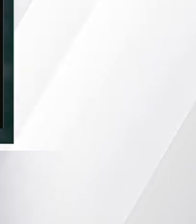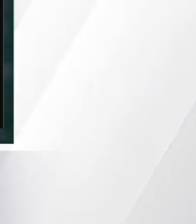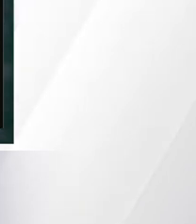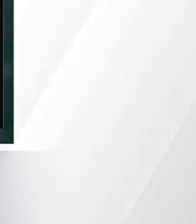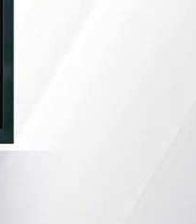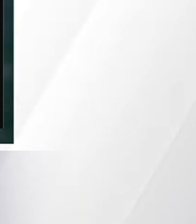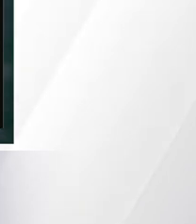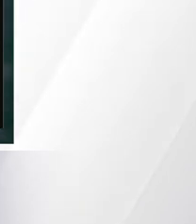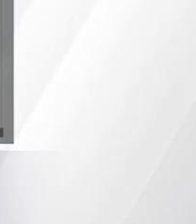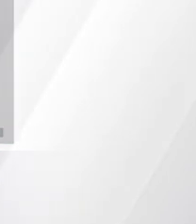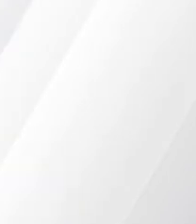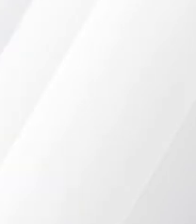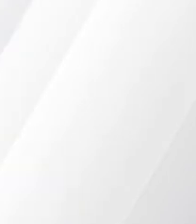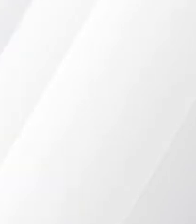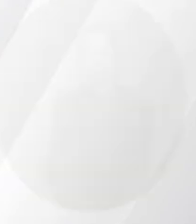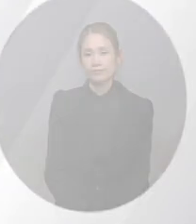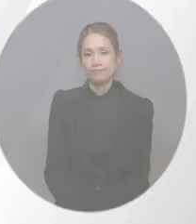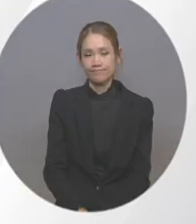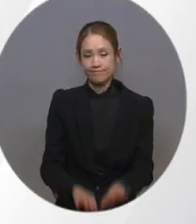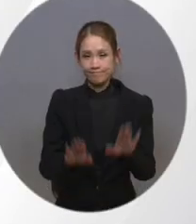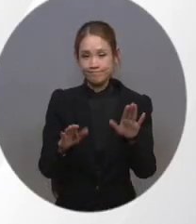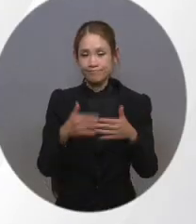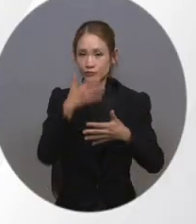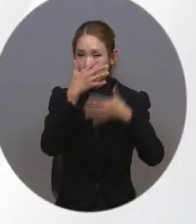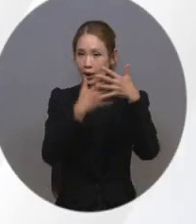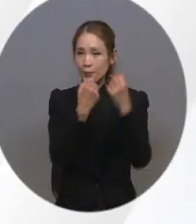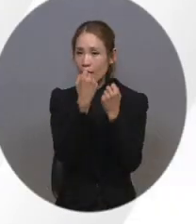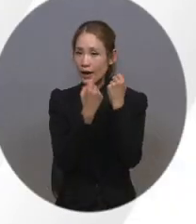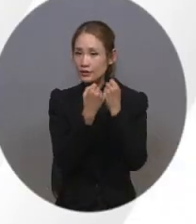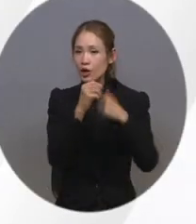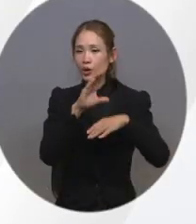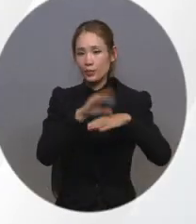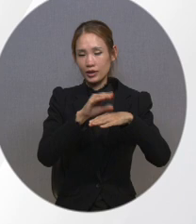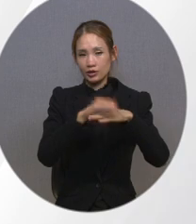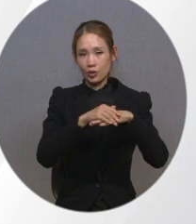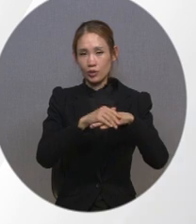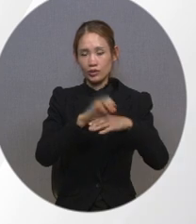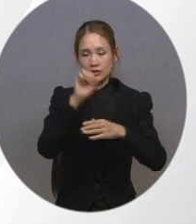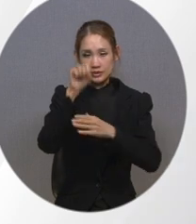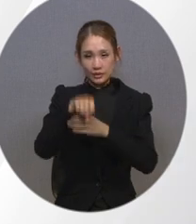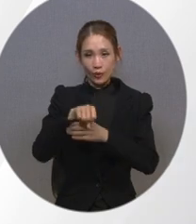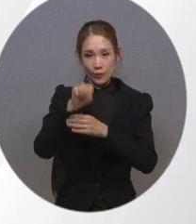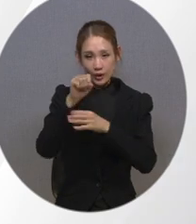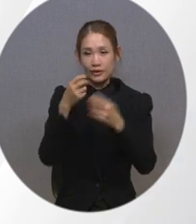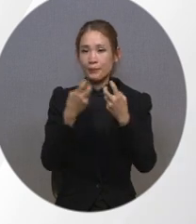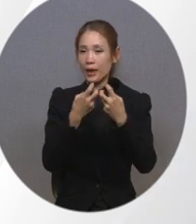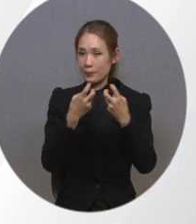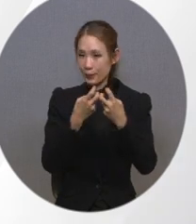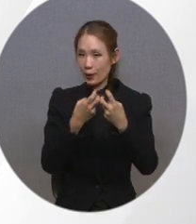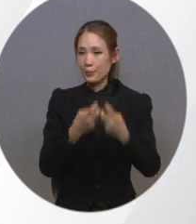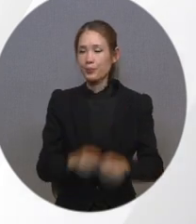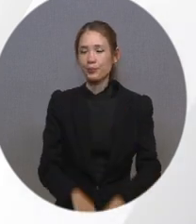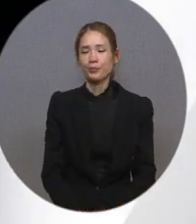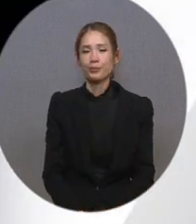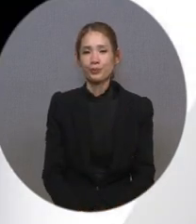기가진이에요. 이번에는 화면 해설방송을 켜고 끄는 방법에 대해 알아보겠습니다.